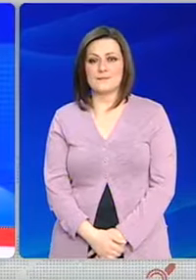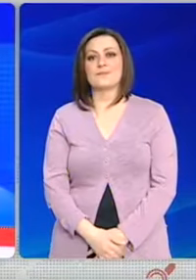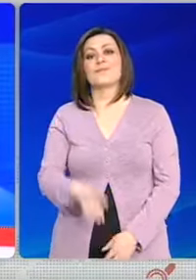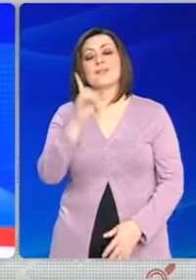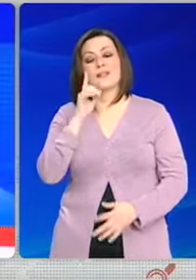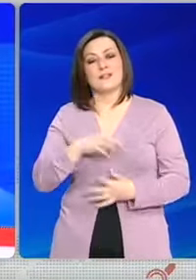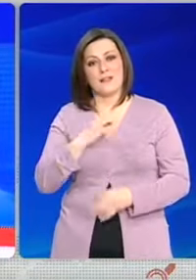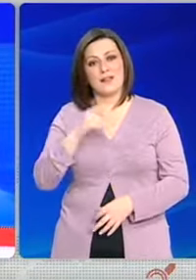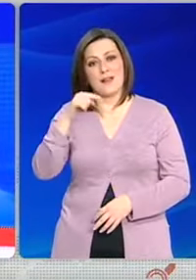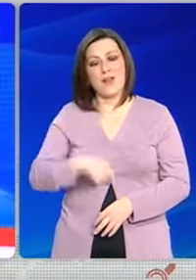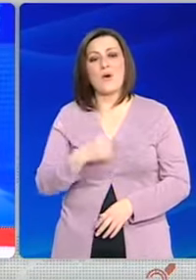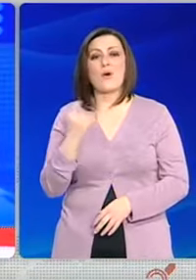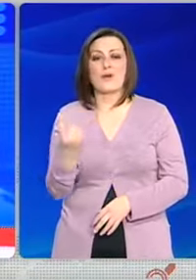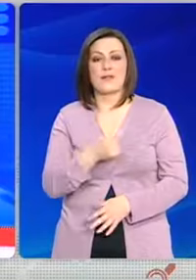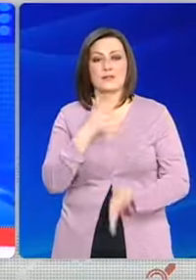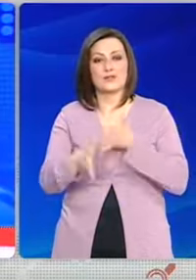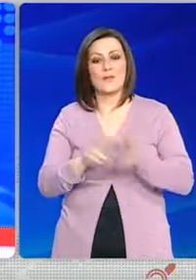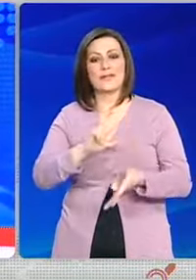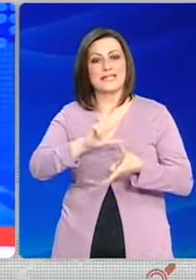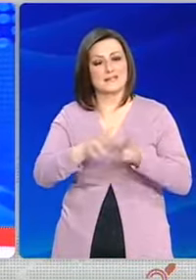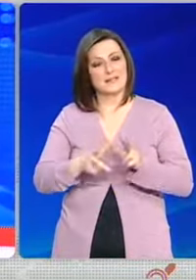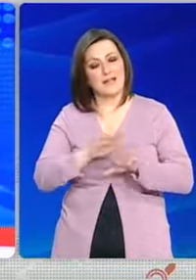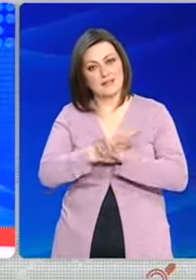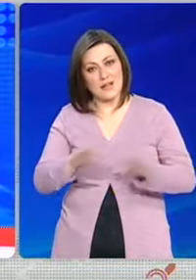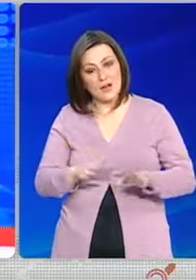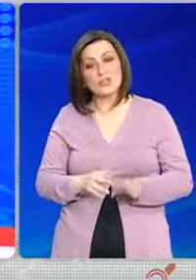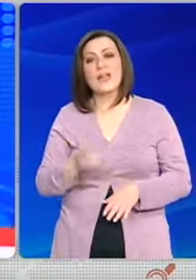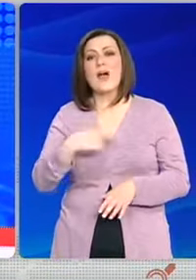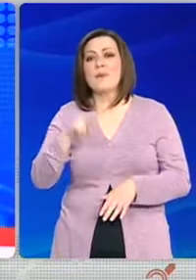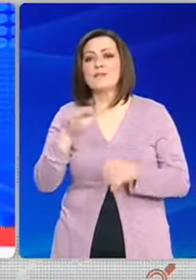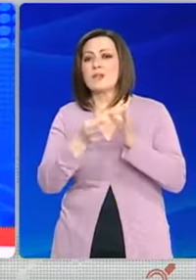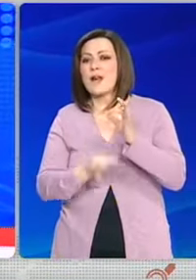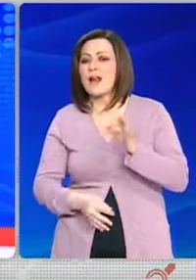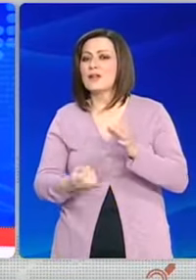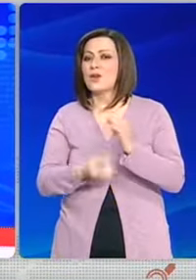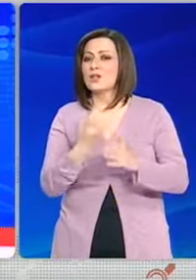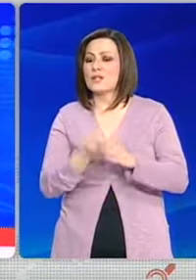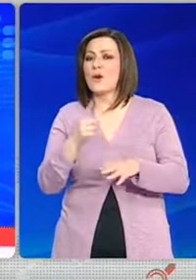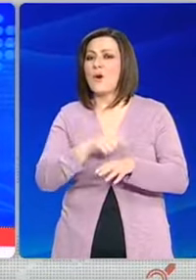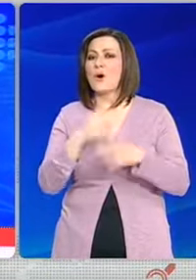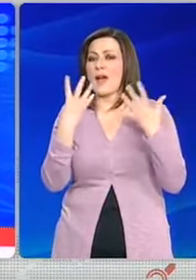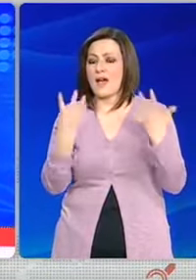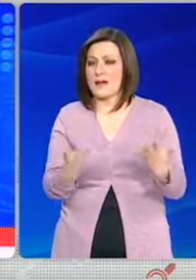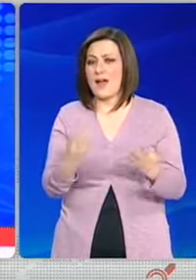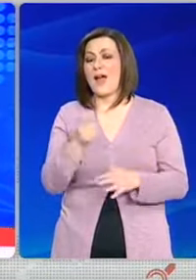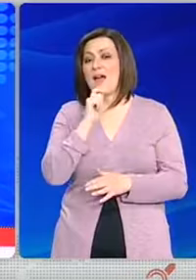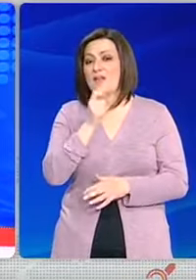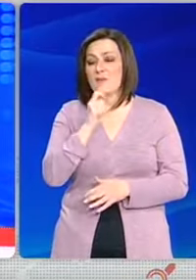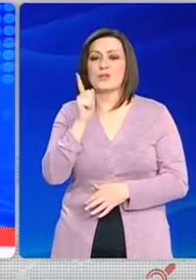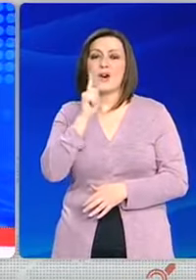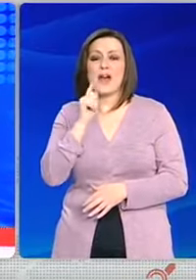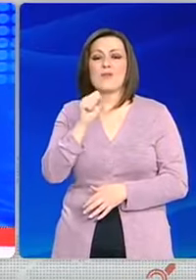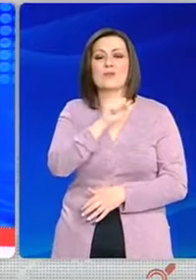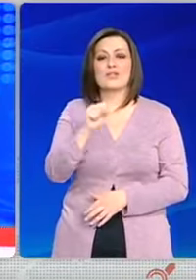Και στο σημείο αυτό το απογευματινό μας Δελτίο ολοκληρώθηκε και ακολουθεί. ενημερωτική εκπομπή Sky με τον Νίκο Ευαγγελάτο. Ενώ